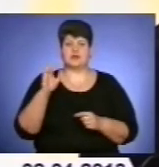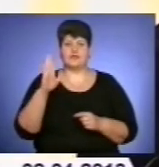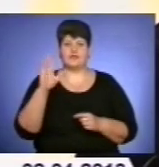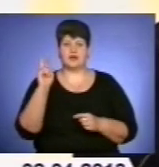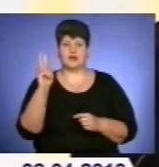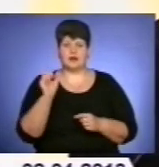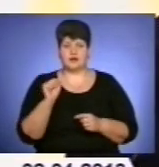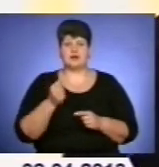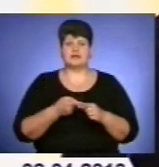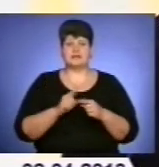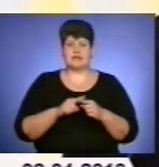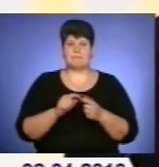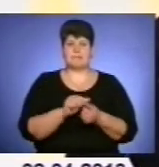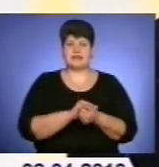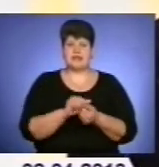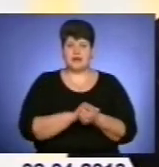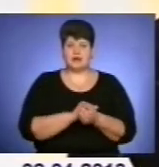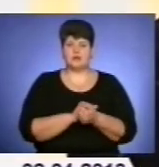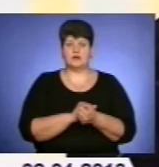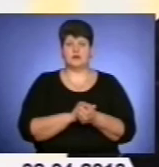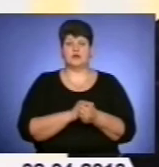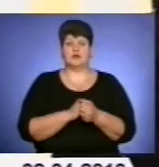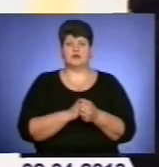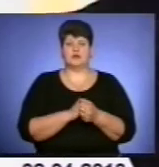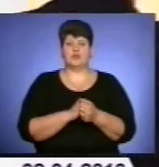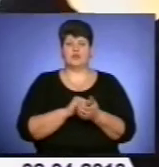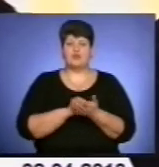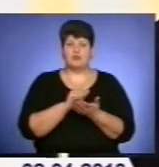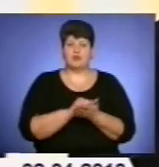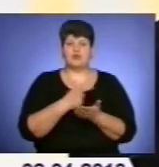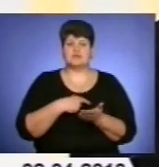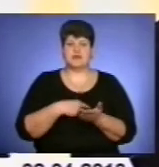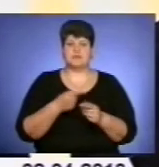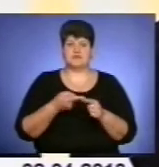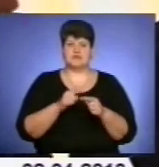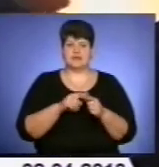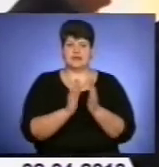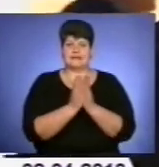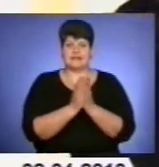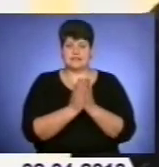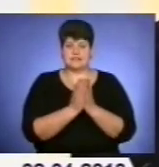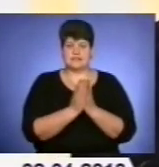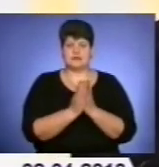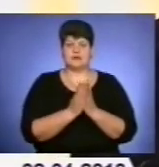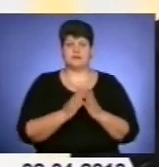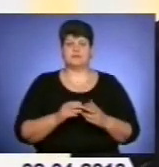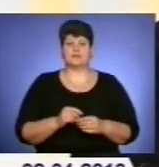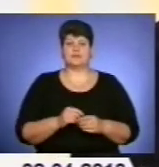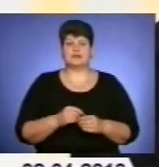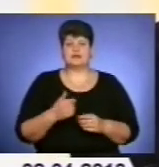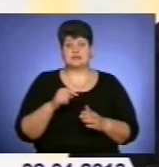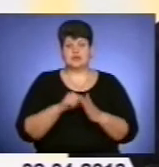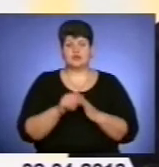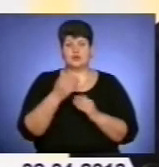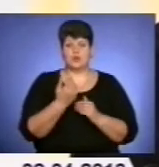значить, матеріал опублікував себе в своїй книжці. Значить, в нас Сибір не доконав. Значить, його